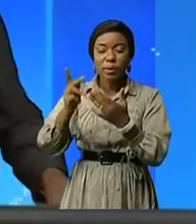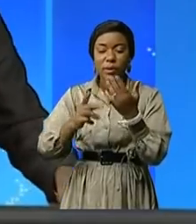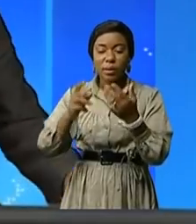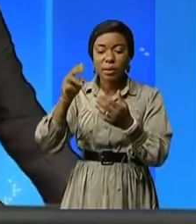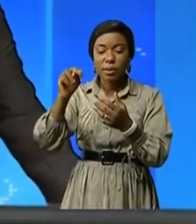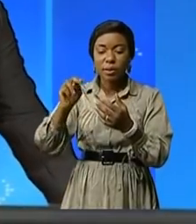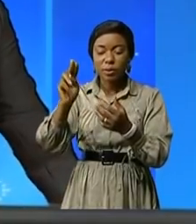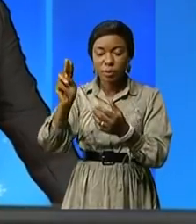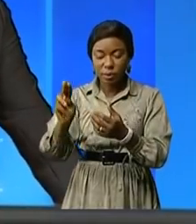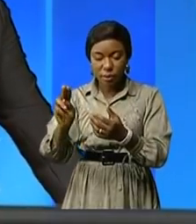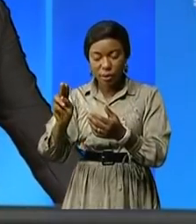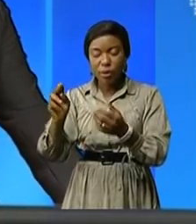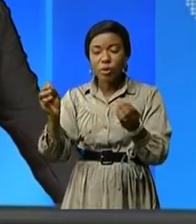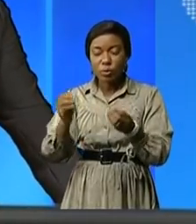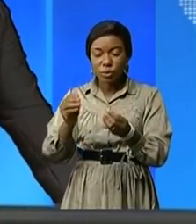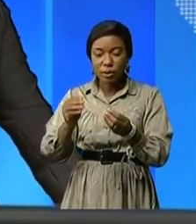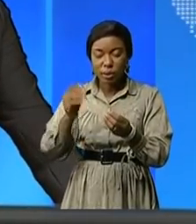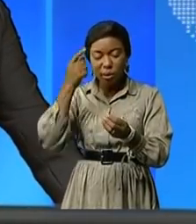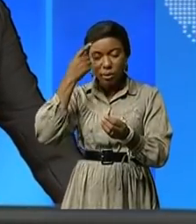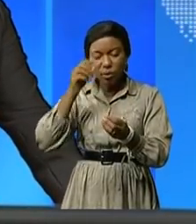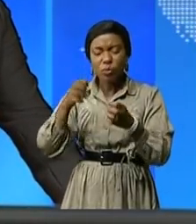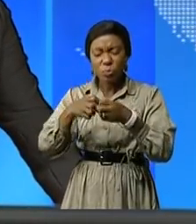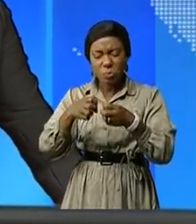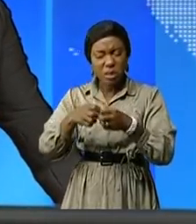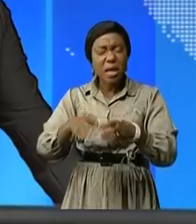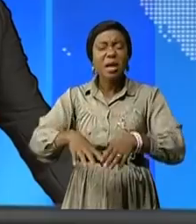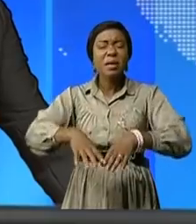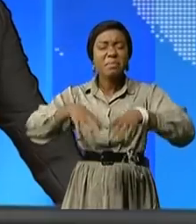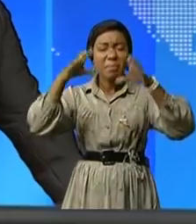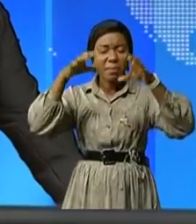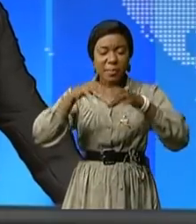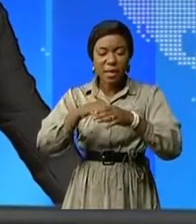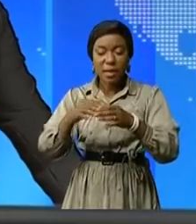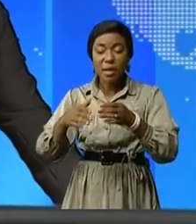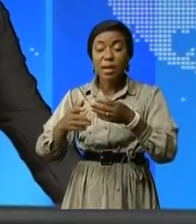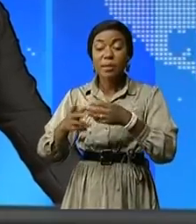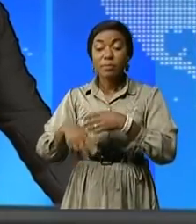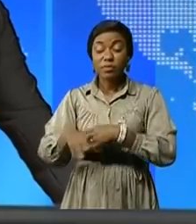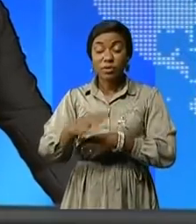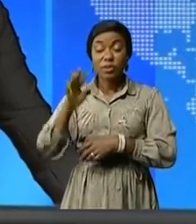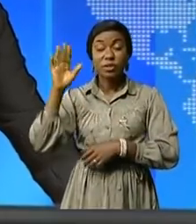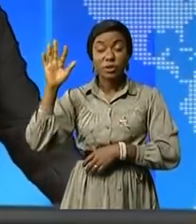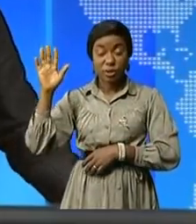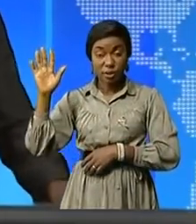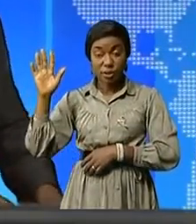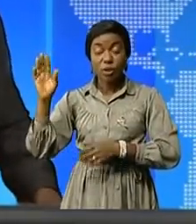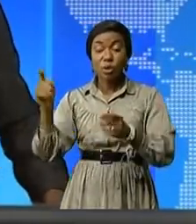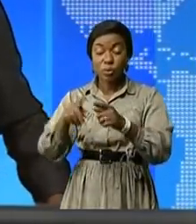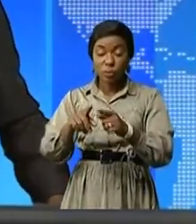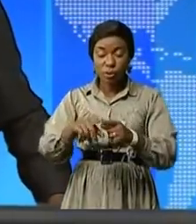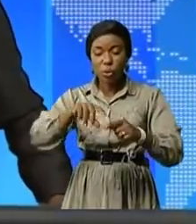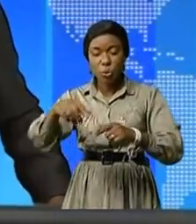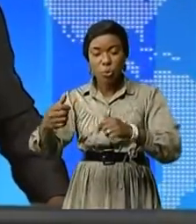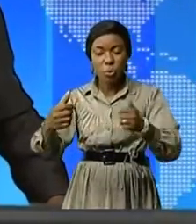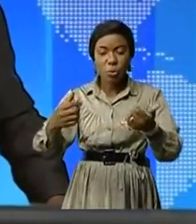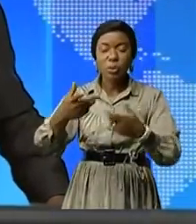à augmenter le taux d'accès à l'électricité dans la province de Kinshasa et dans les milieux urbano-rurals. La